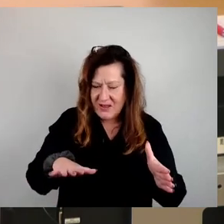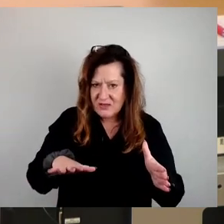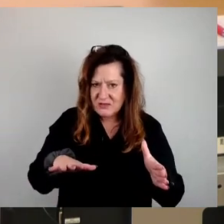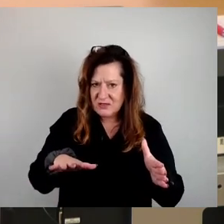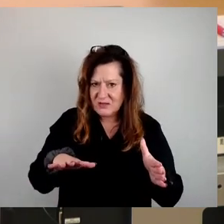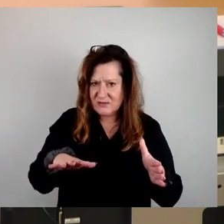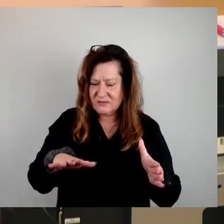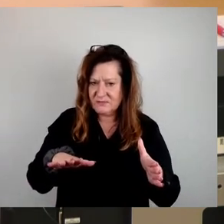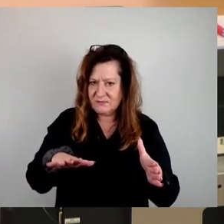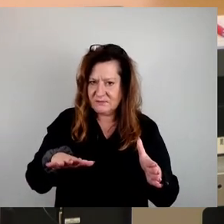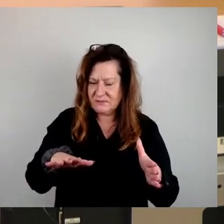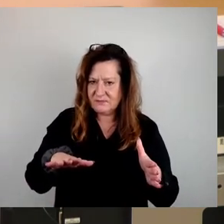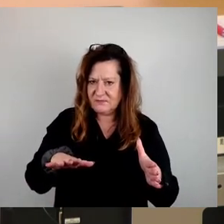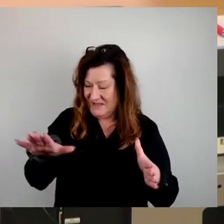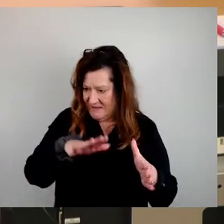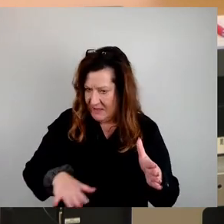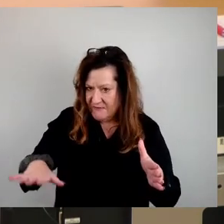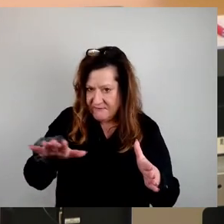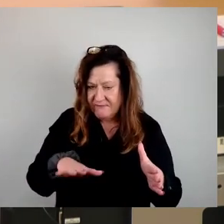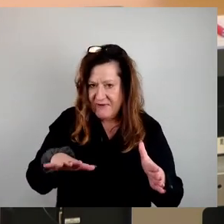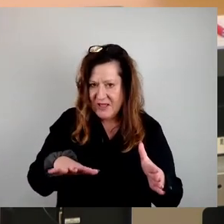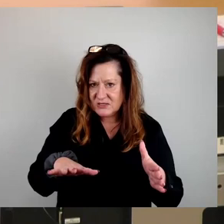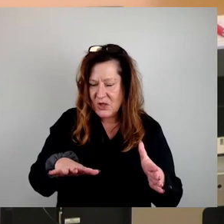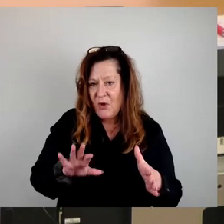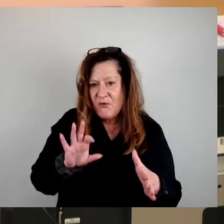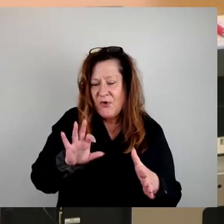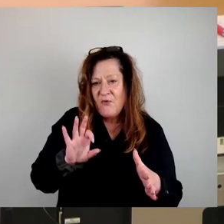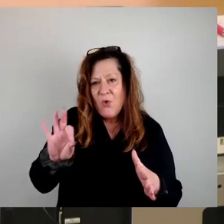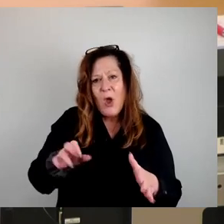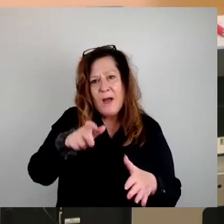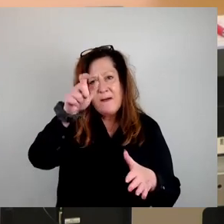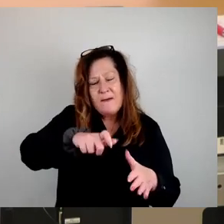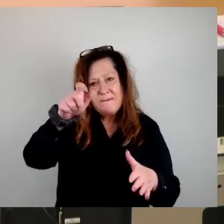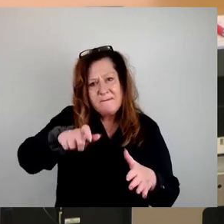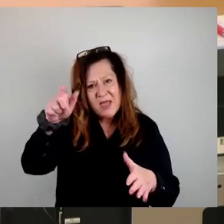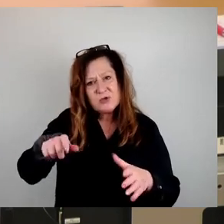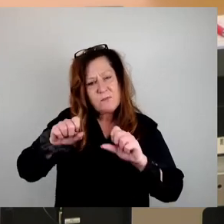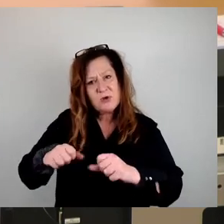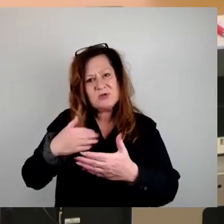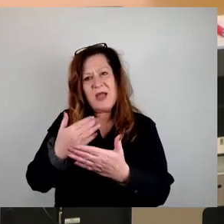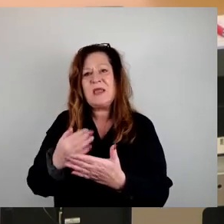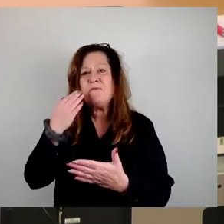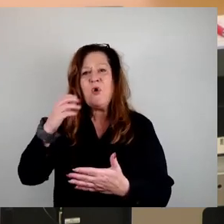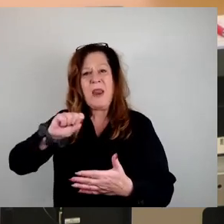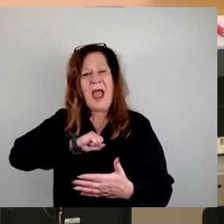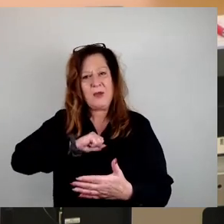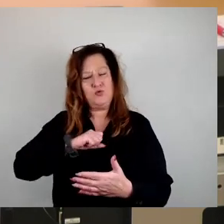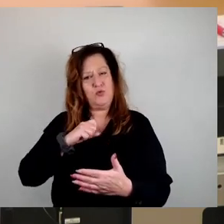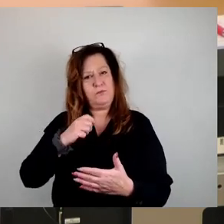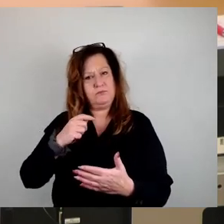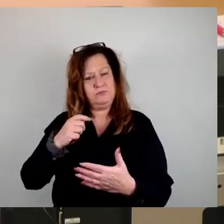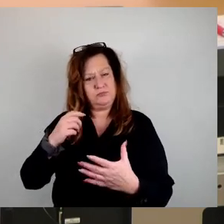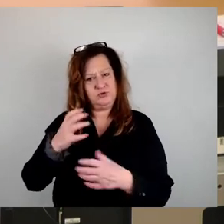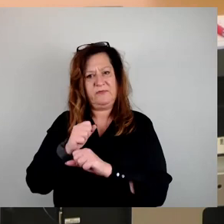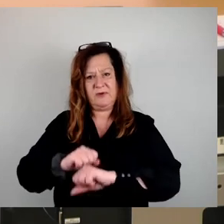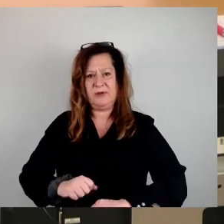so behandelt, dass sie Dresdnern die Möglichkeit gibt, Wohneigentum zu schaffen. Lassen Sie mich das kurz begründen. Wir müssen uns alle fragen, was